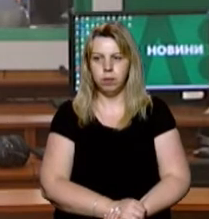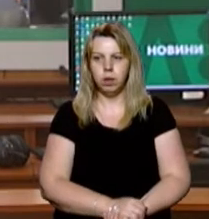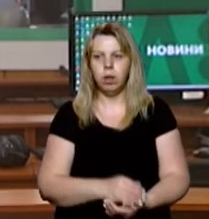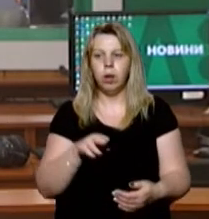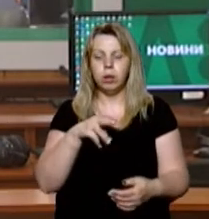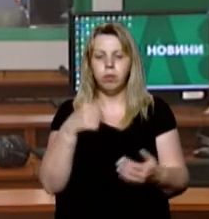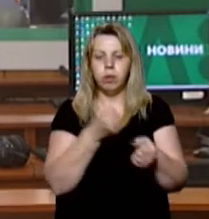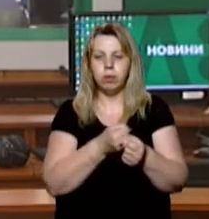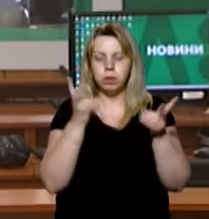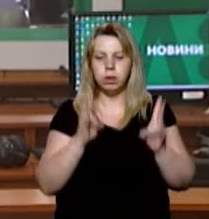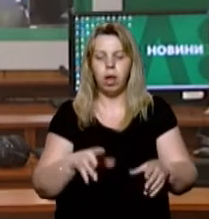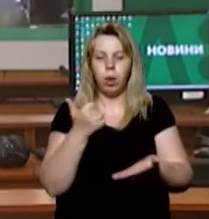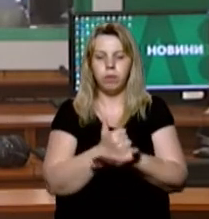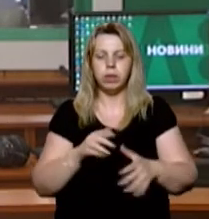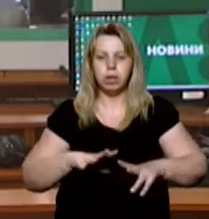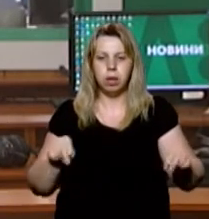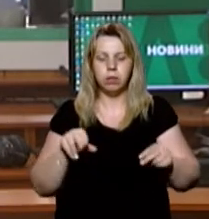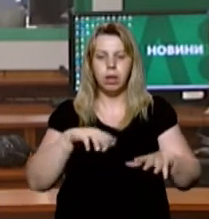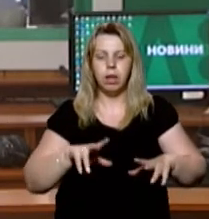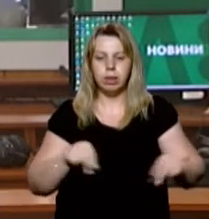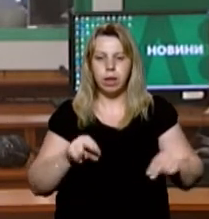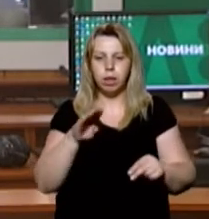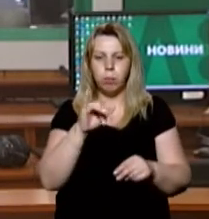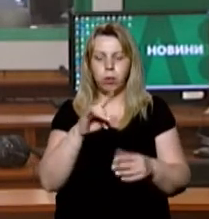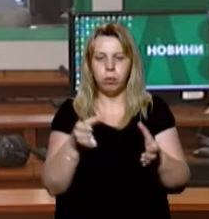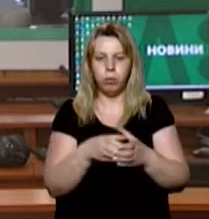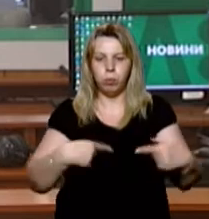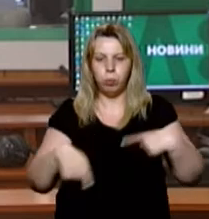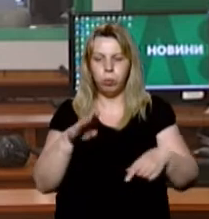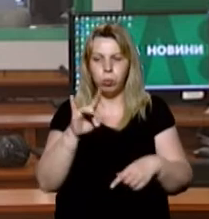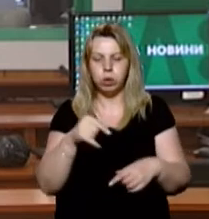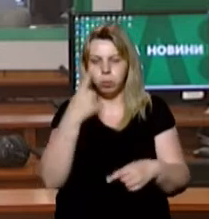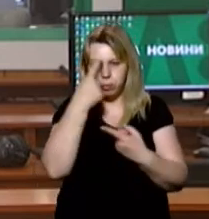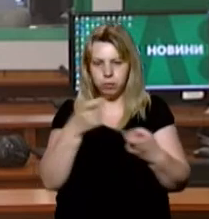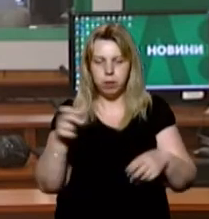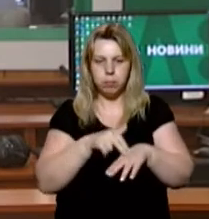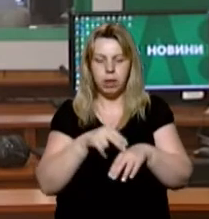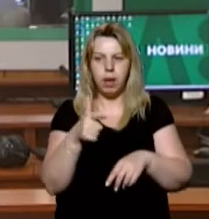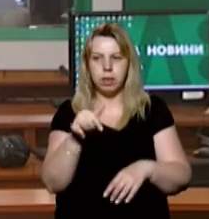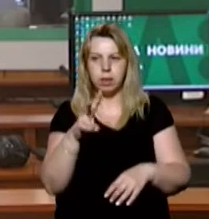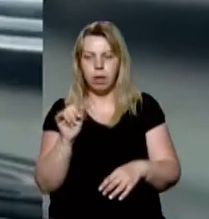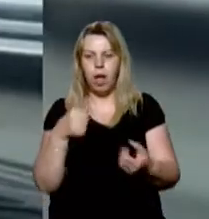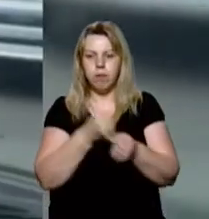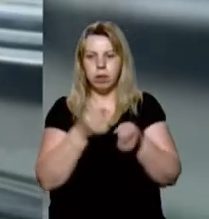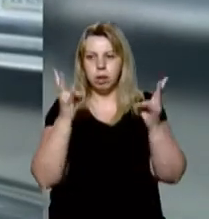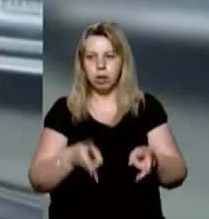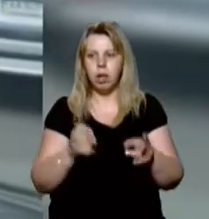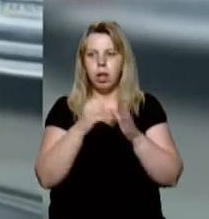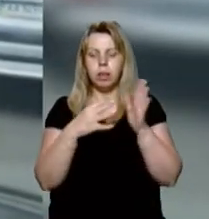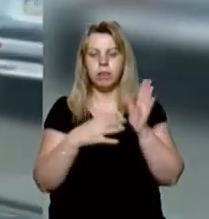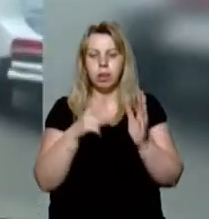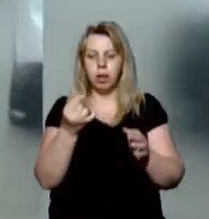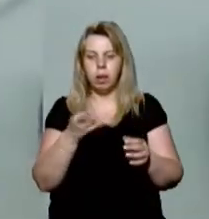У ДТП загинув головний тренер ФК Мункач Віктор Ряшко. Про це повідомила речниця Нацполіції в області Ганнадан. Аварія сталася 19